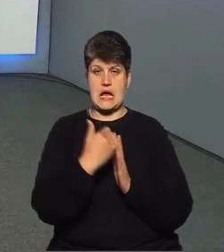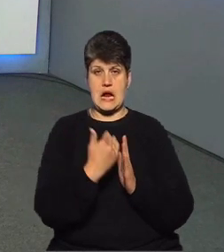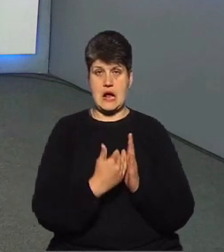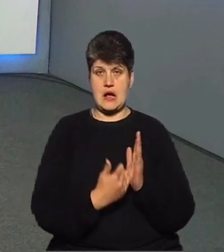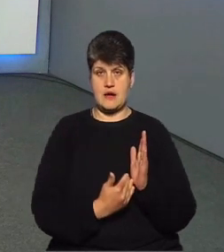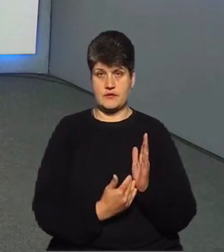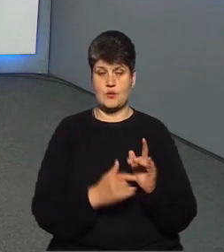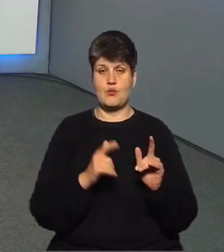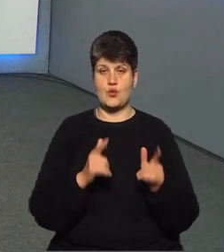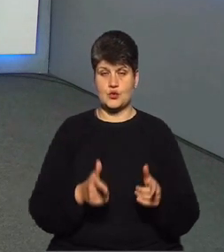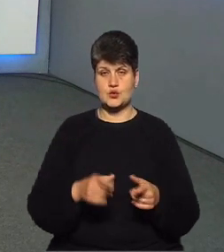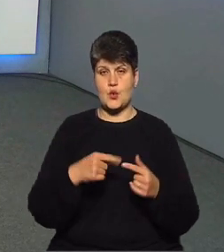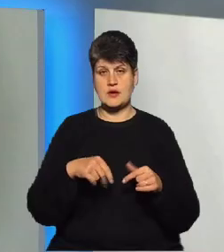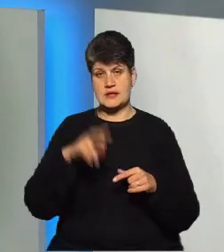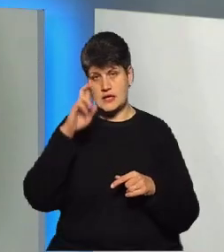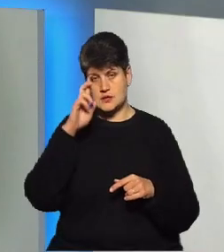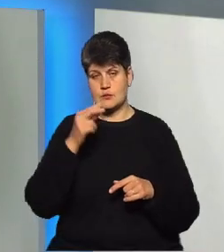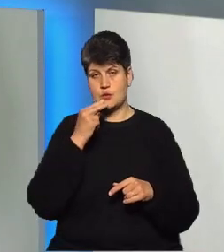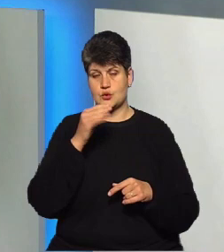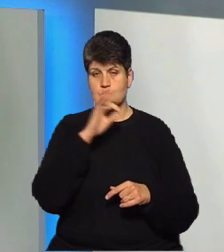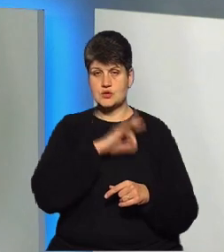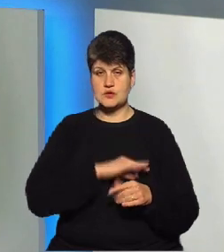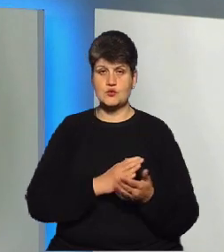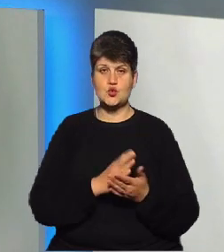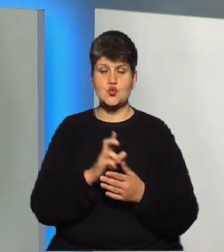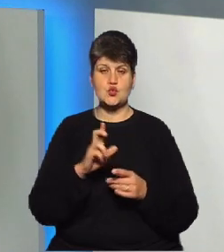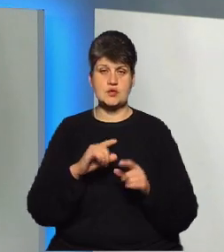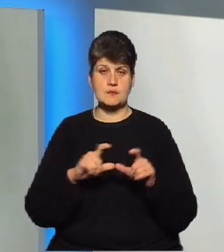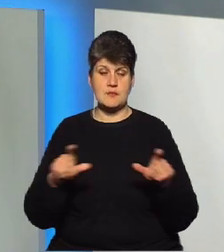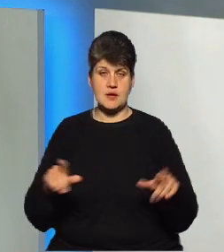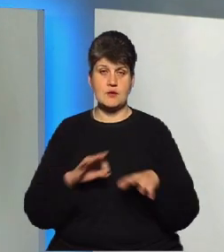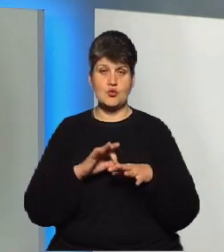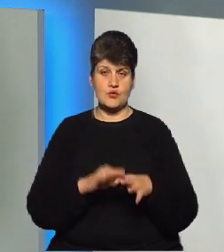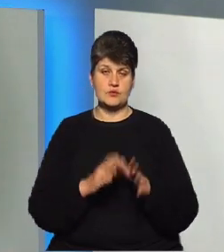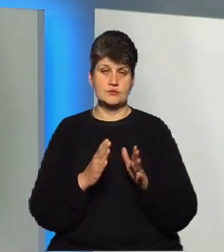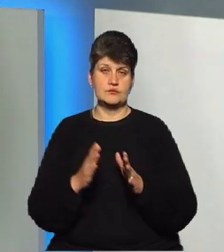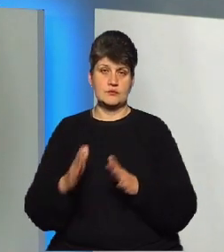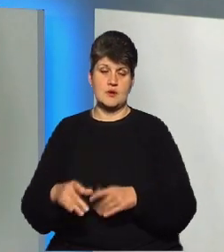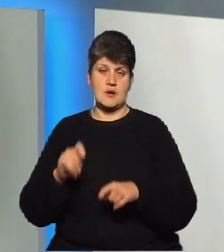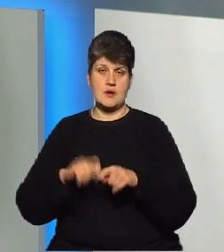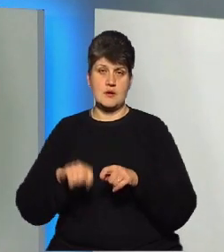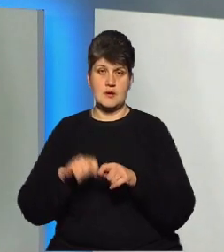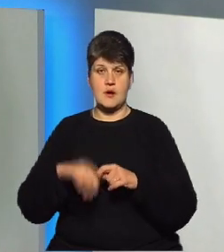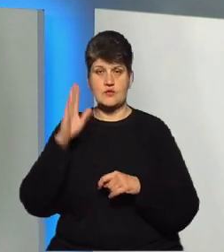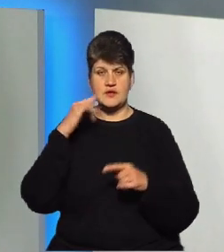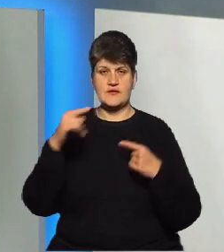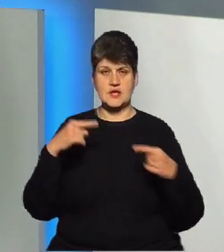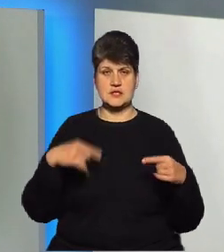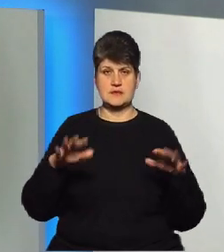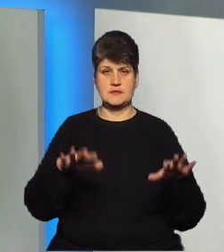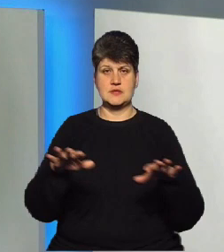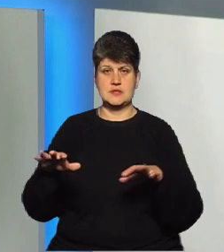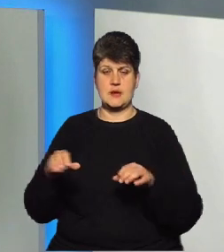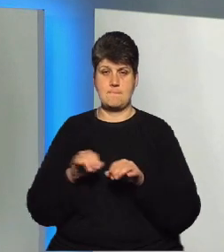Держпродспоживслужби. І згідно цього графіка, проводиться систематичні аналізи води в різних точках мережі. Крім того, якщо є